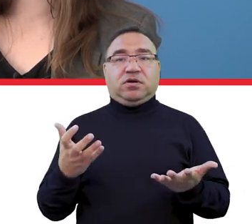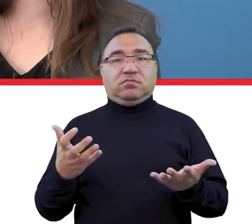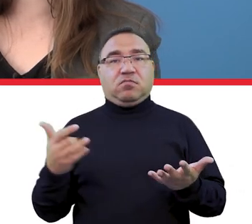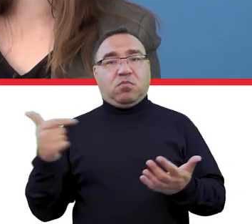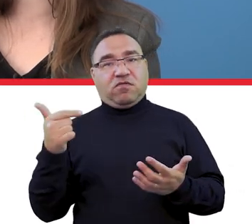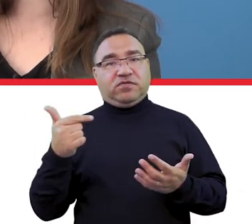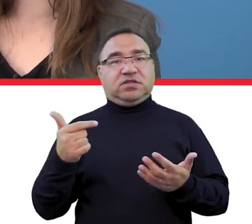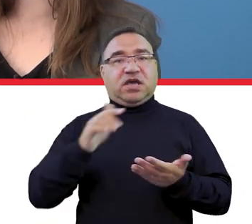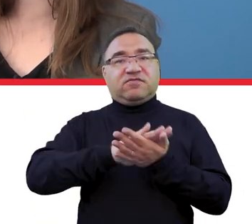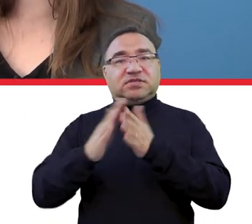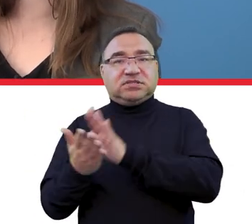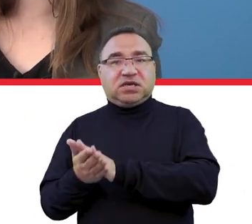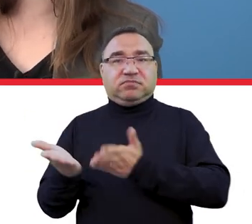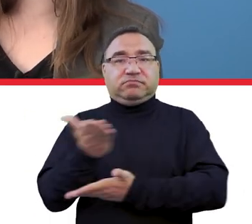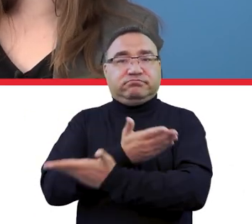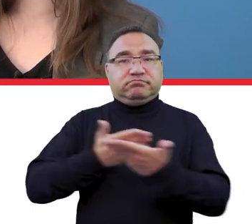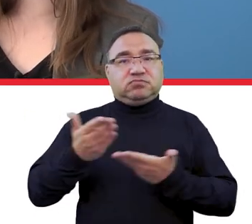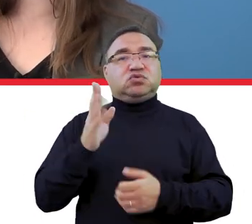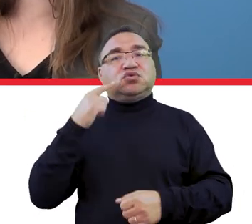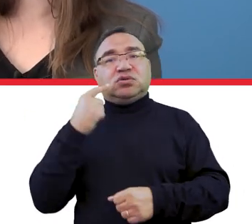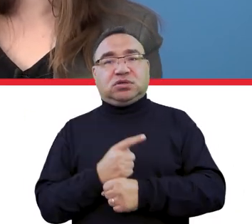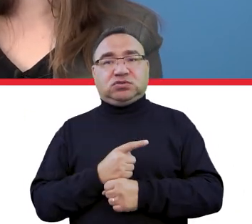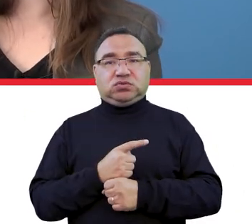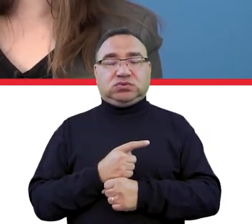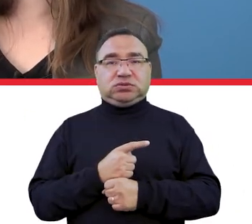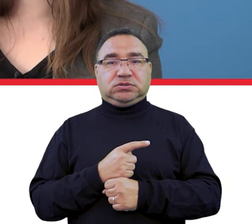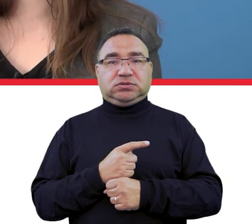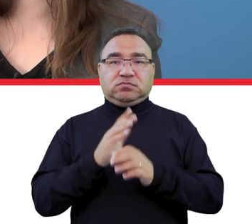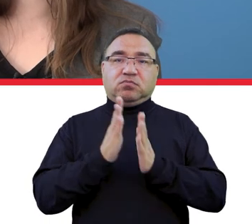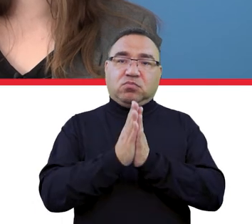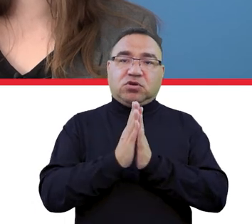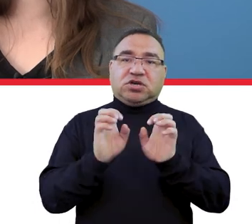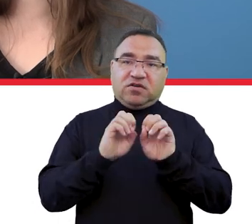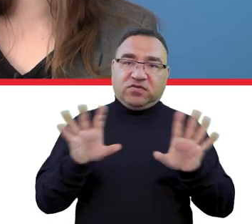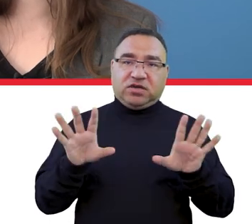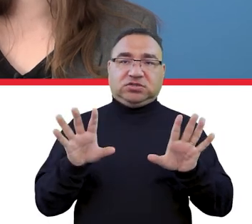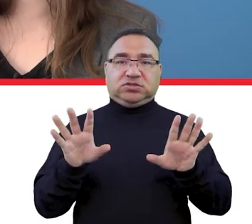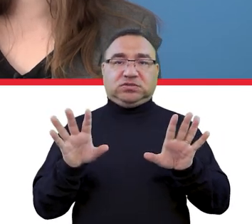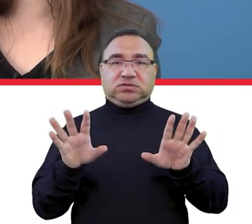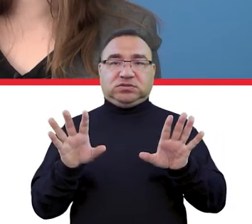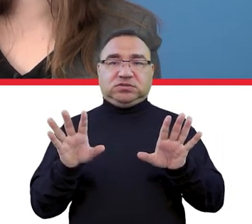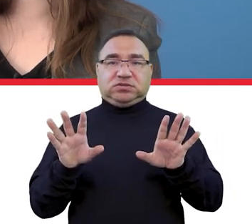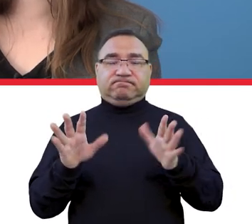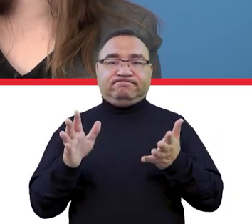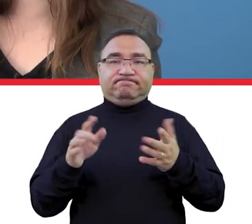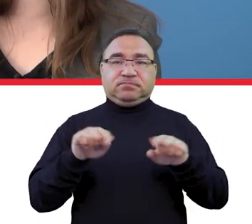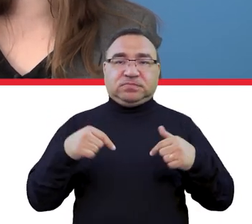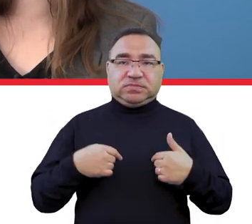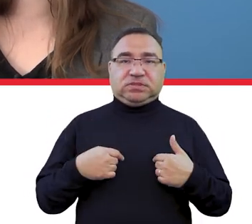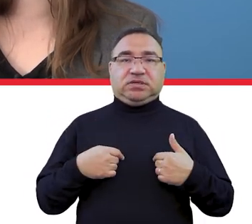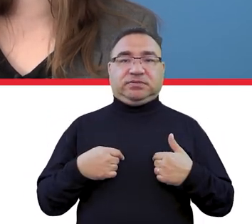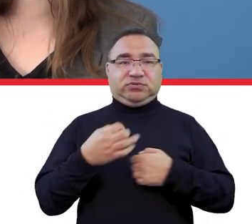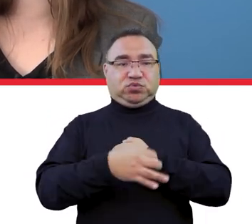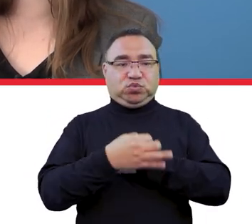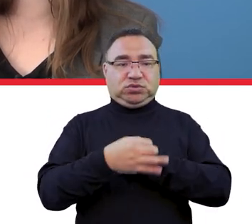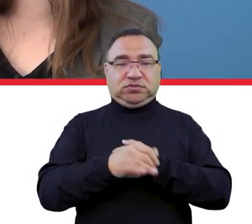powinna obowiązywać to zasada wzajemności? Kto o tym decyduje? Liczę na wyjaśnienie mi tej sytuacji, ponieważ sytuacja